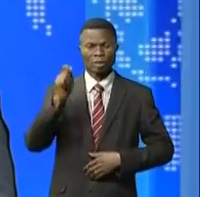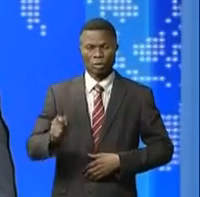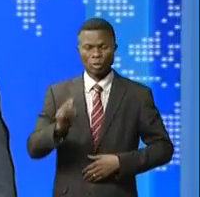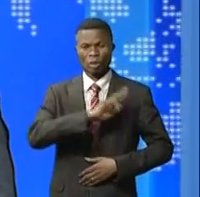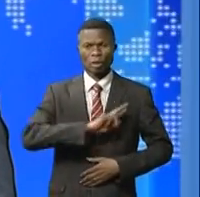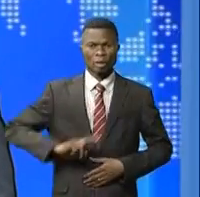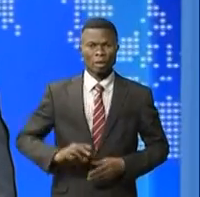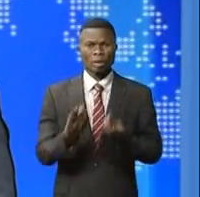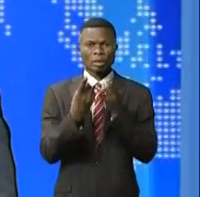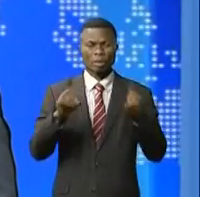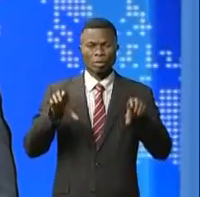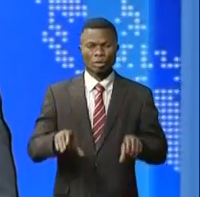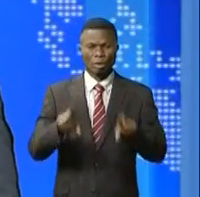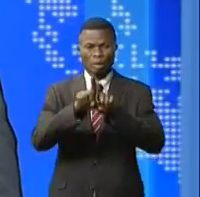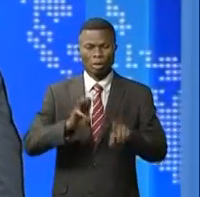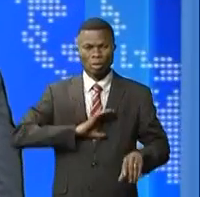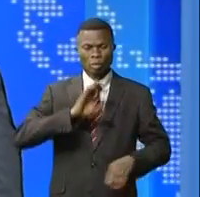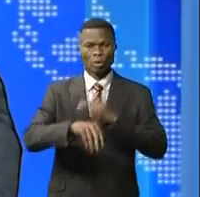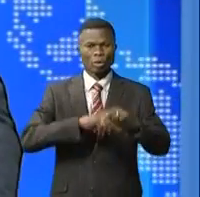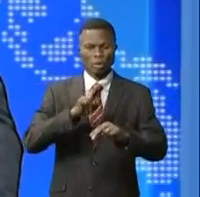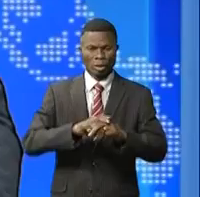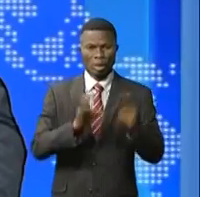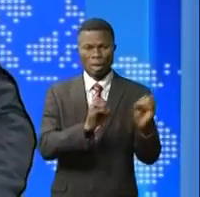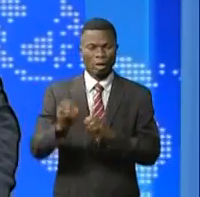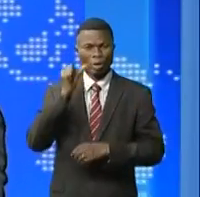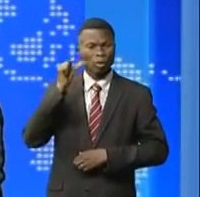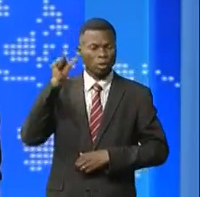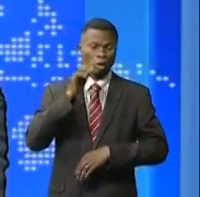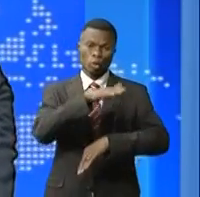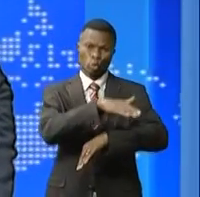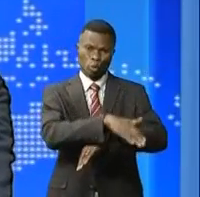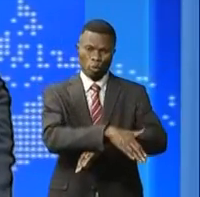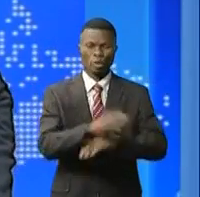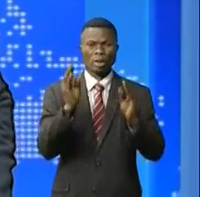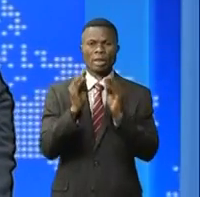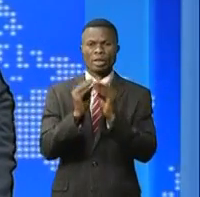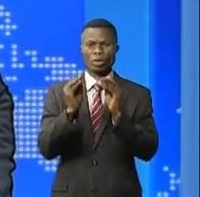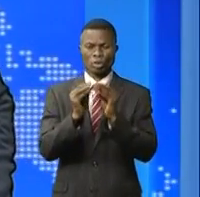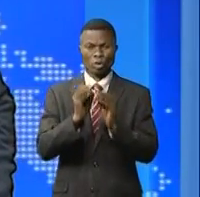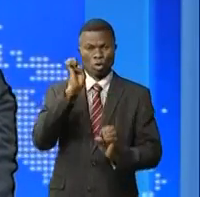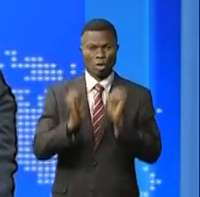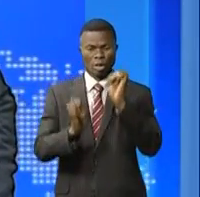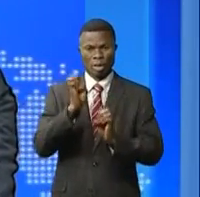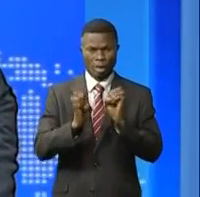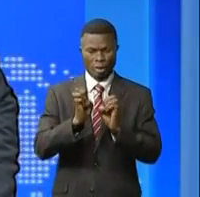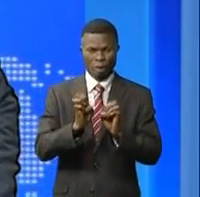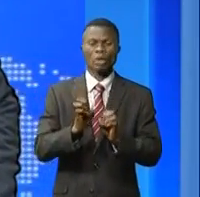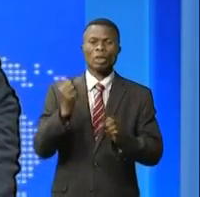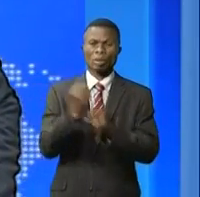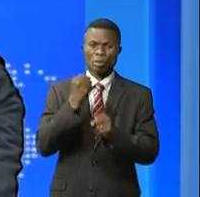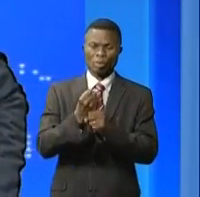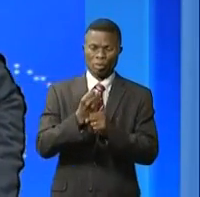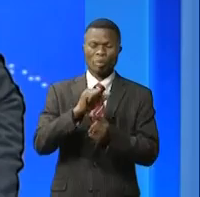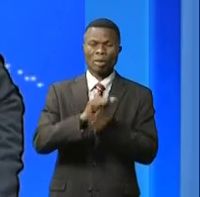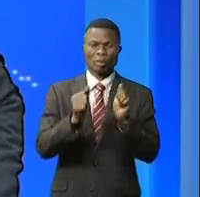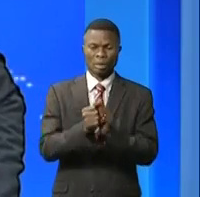de la République et de la police nationale, a présidé hier dans la soirée une réunion d'évaluation de l'état de siège dans